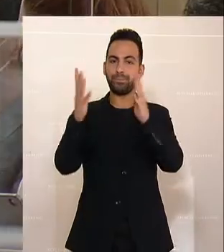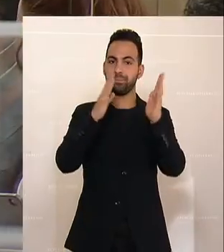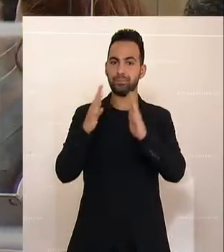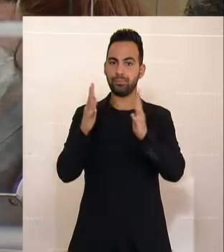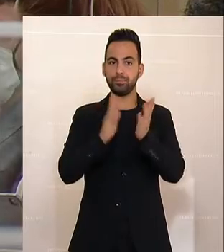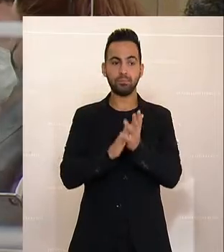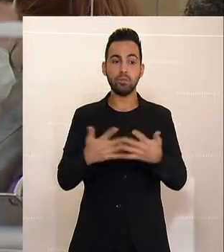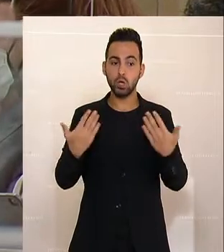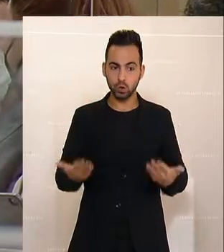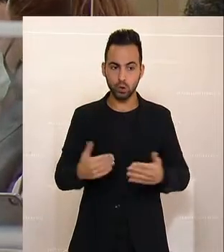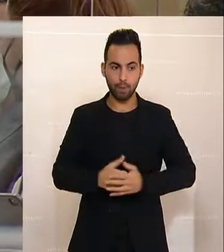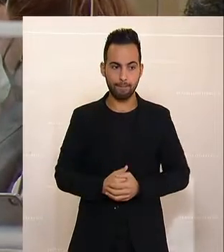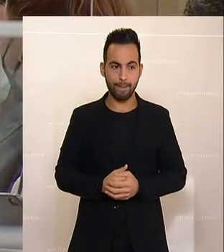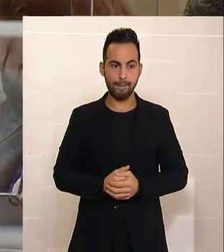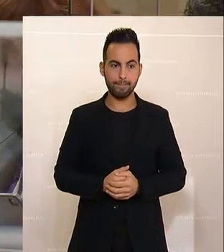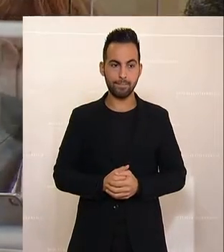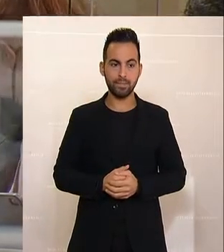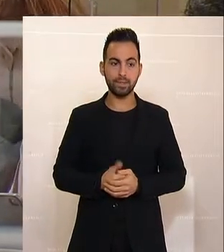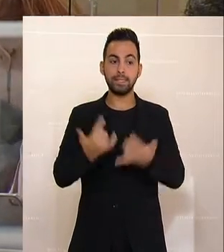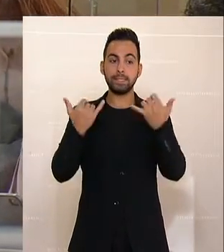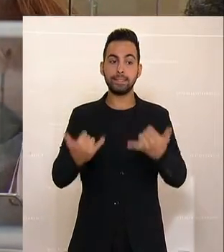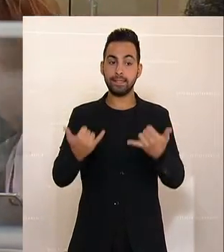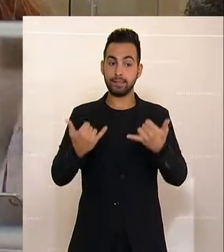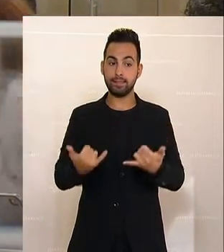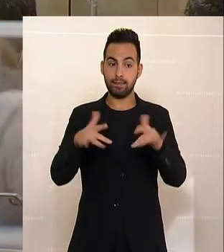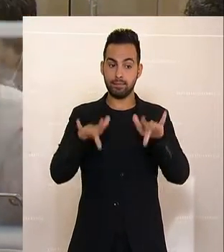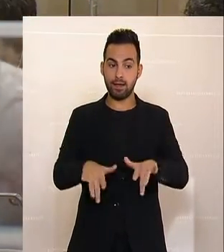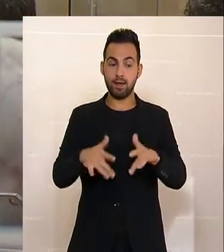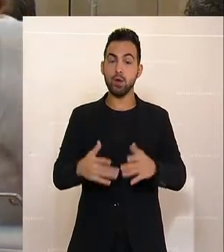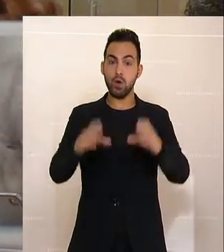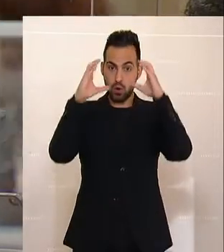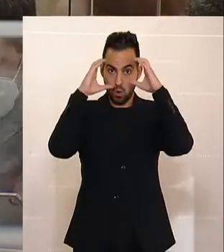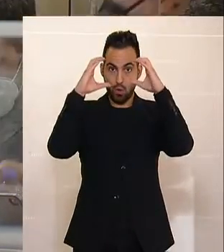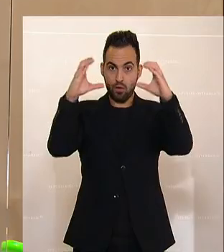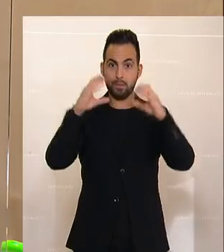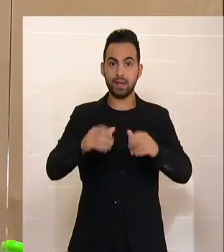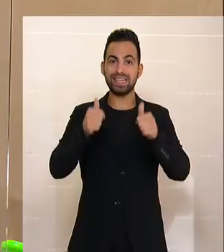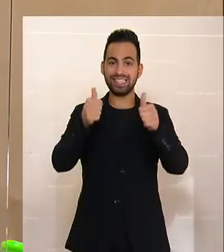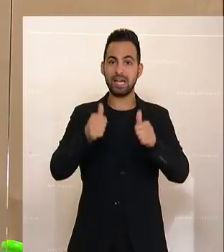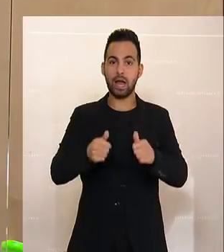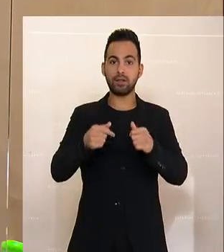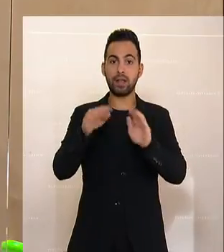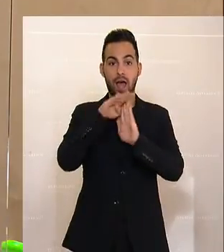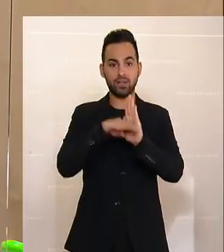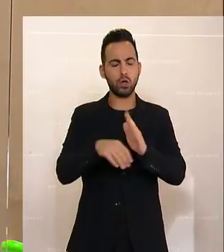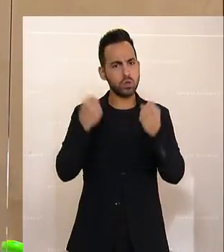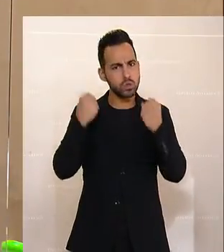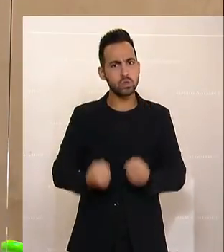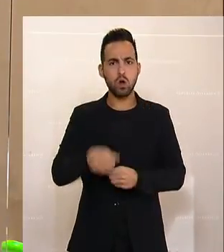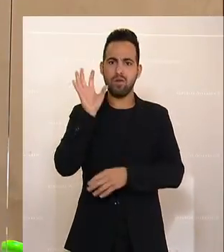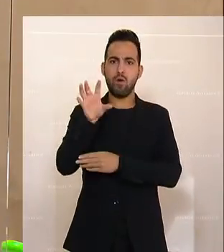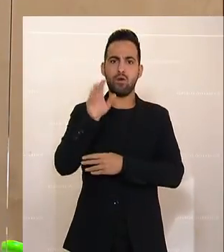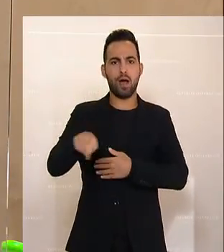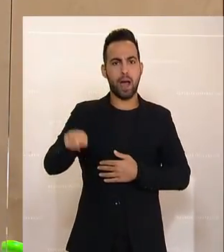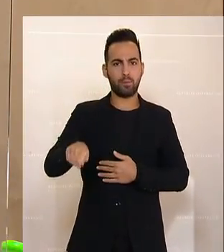Also es liegen, es liegen in der ÖVP-Inseraten-Affäre schwerwiegende Vorwürfe gegen den